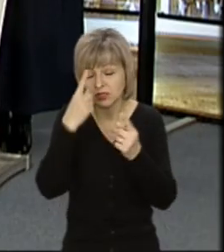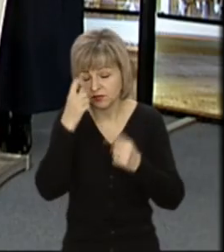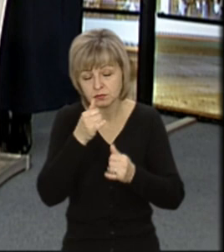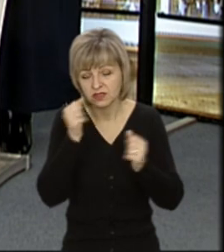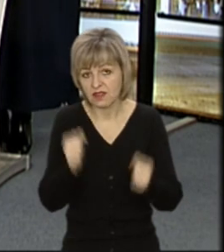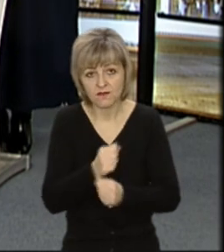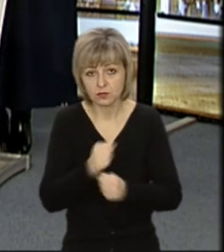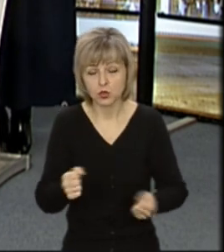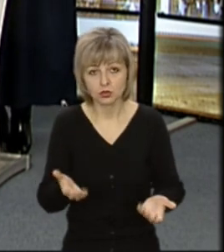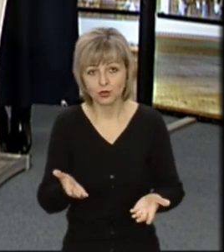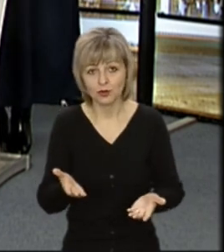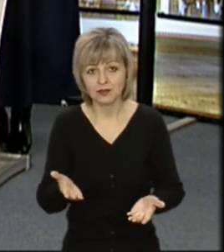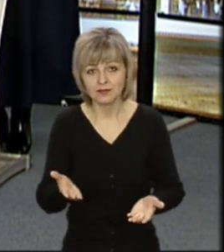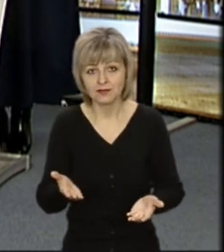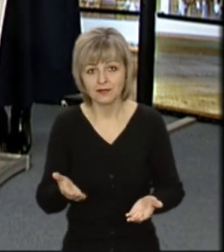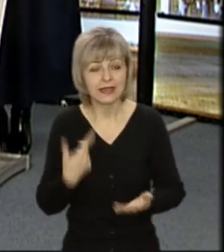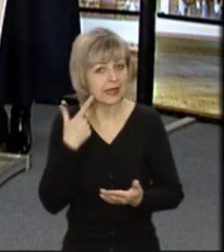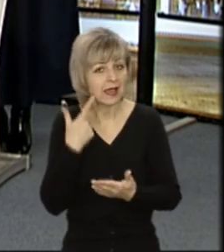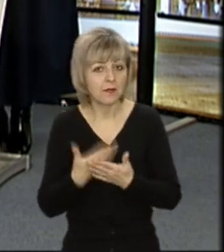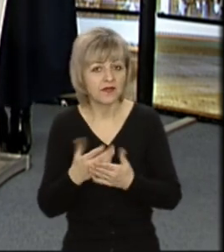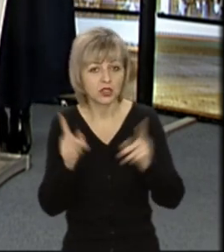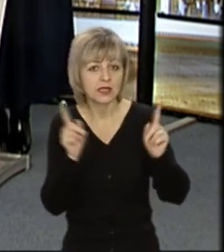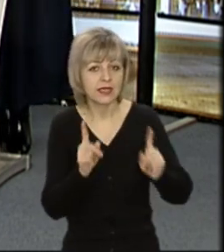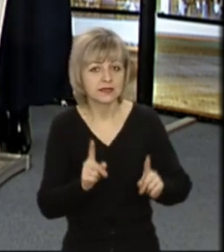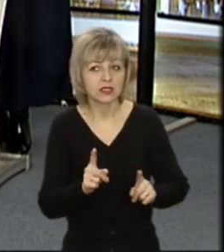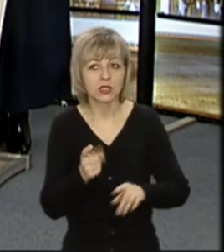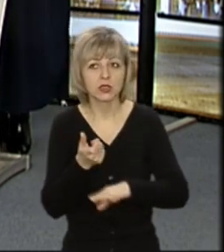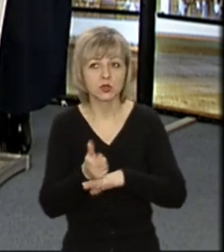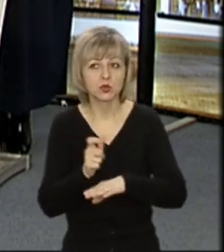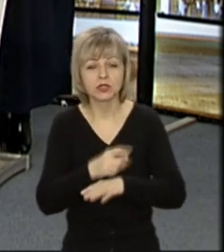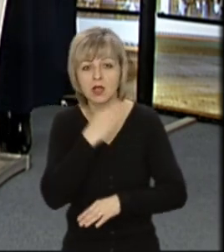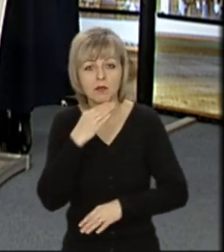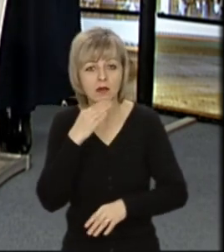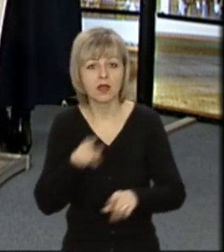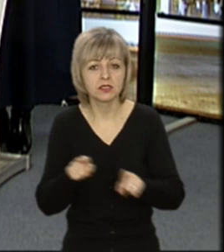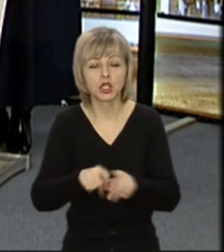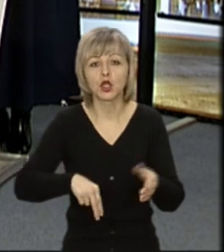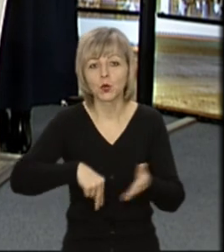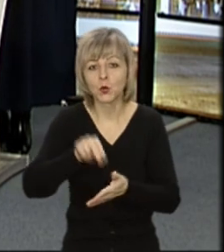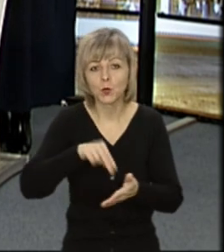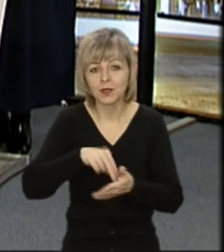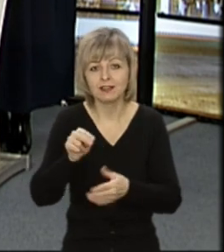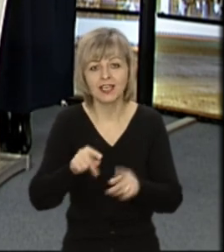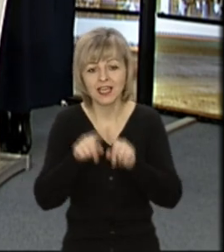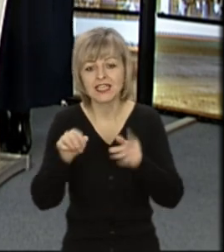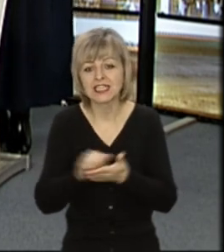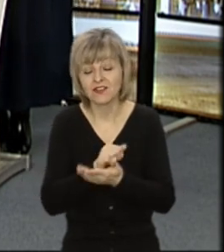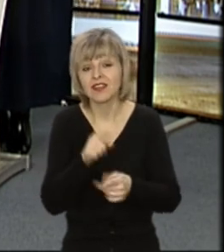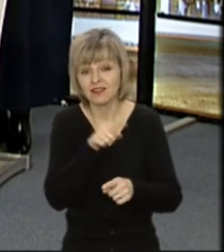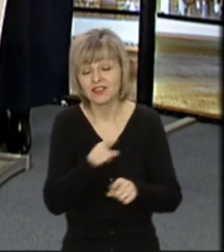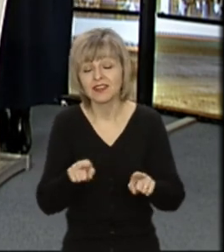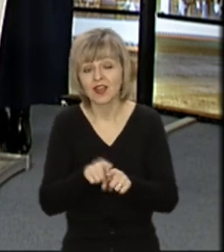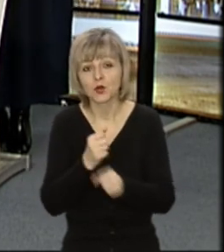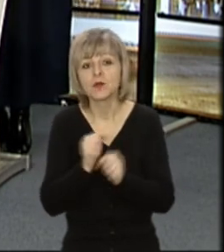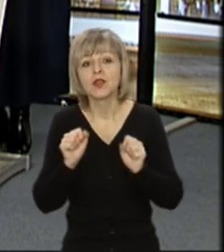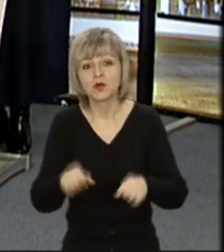технічно. Тому, напевно, на Закарпатті було надто багато таких куплених сертифікатів, і вони можуть це зробити. На